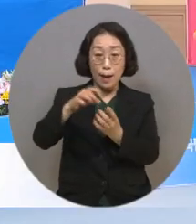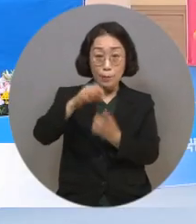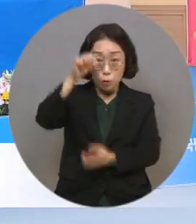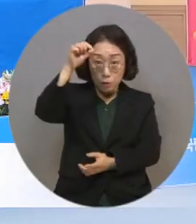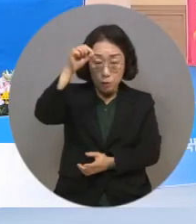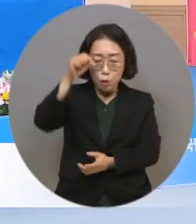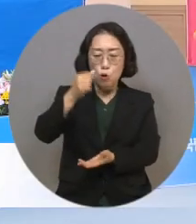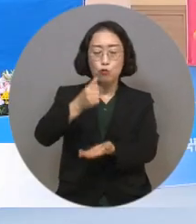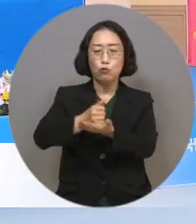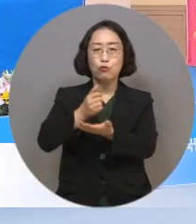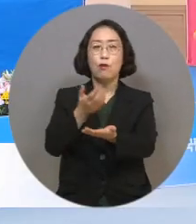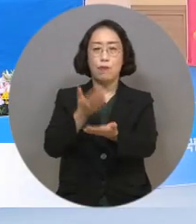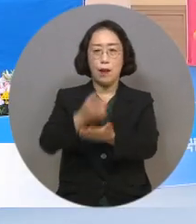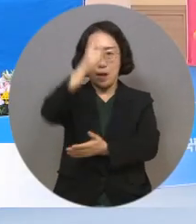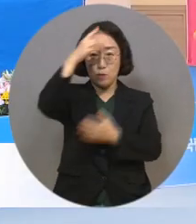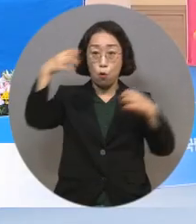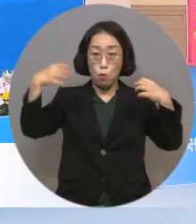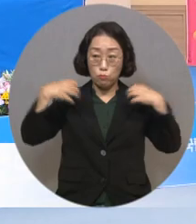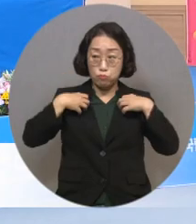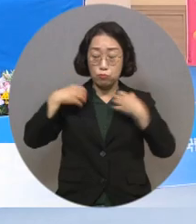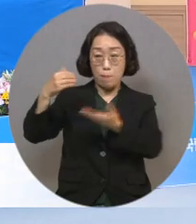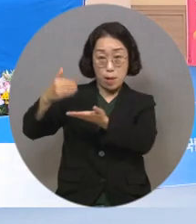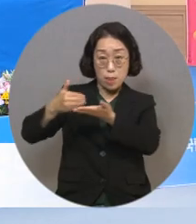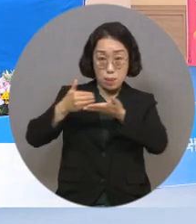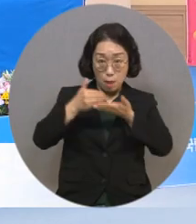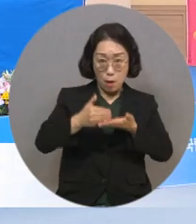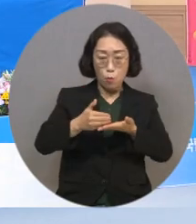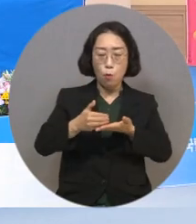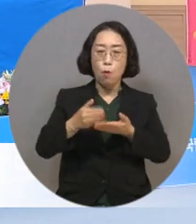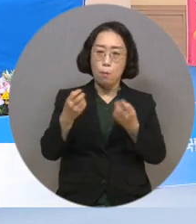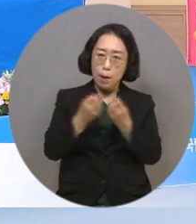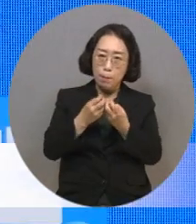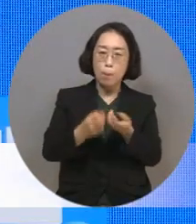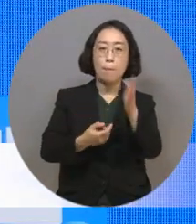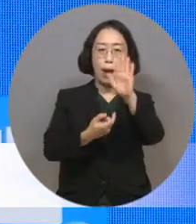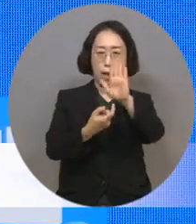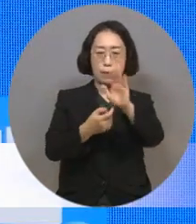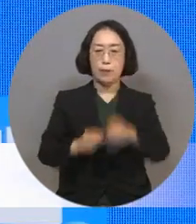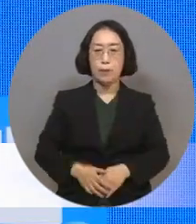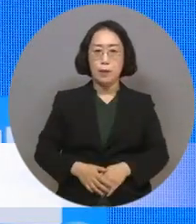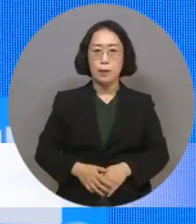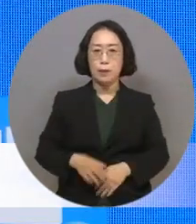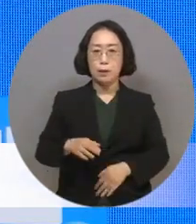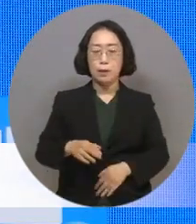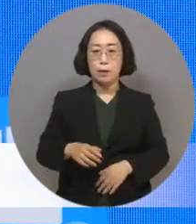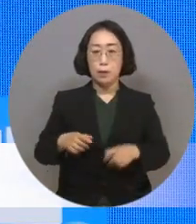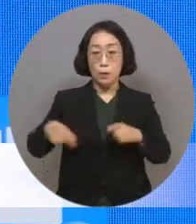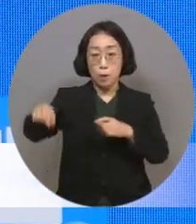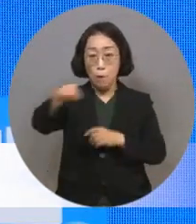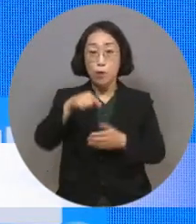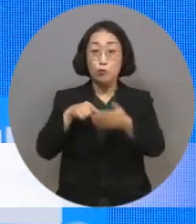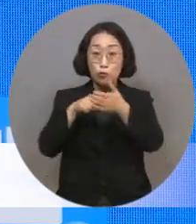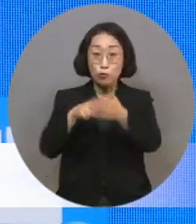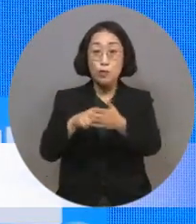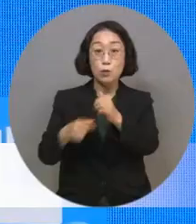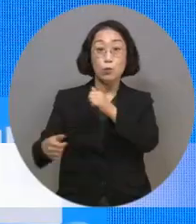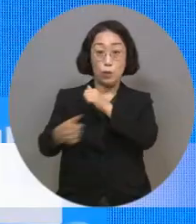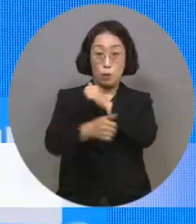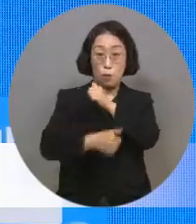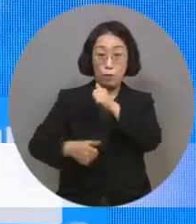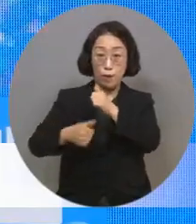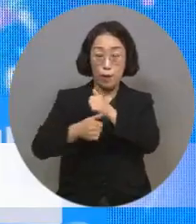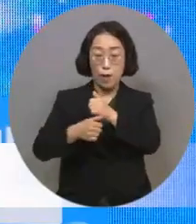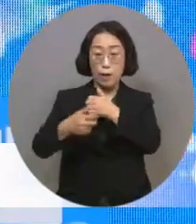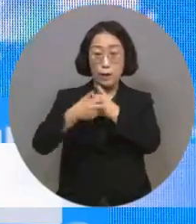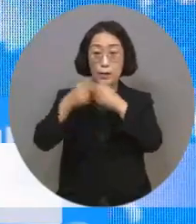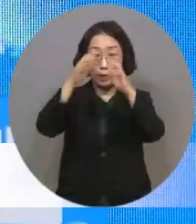추천해달라는 정부의 요청을 구현하는 방안이라고 소개했습니다. 이에 범도민 추진위원회는 통합의대 설립은